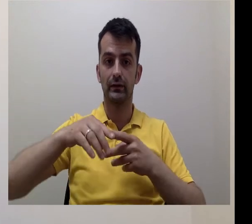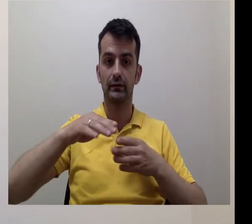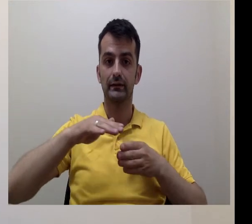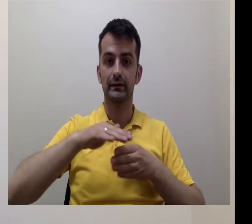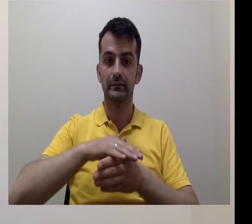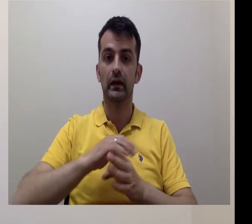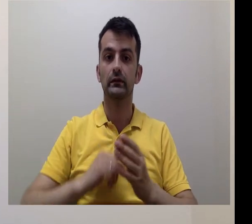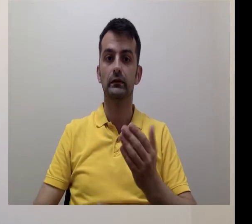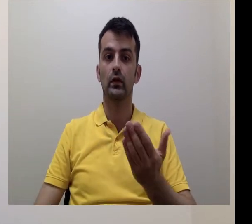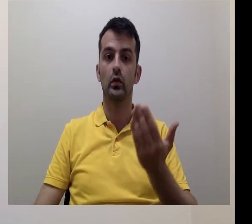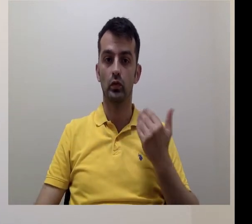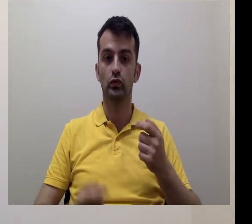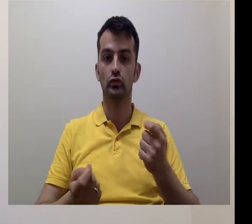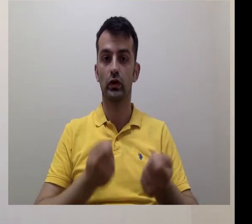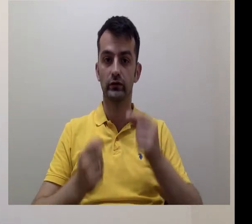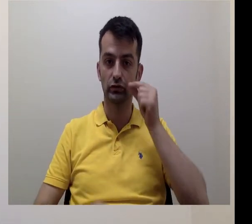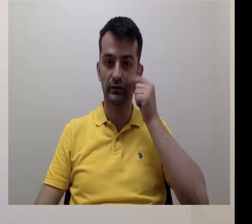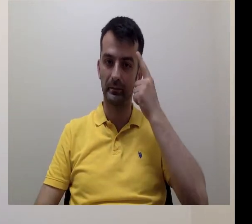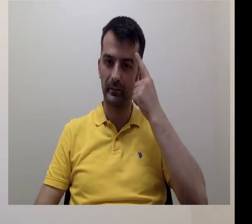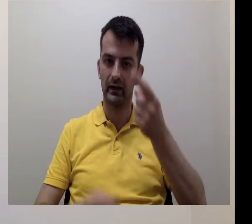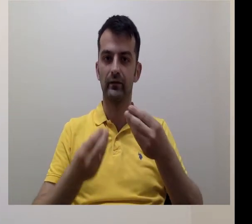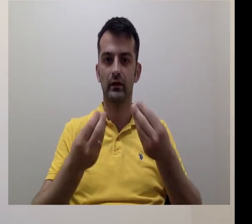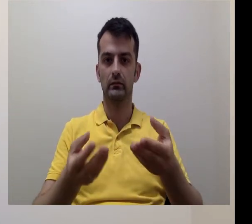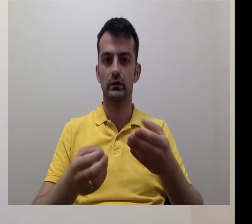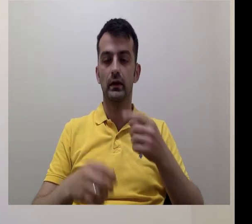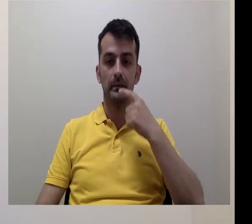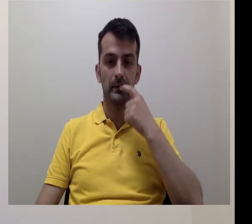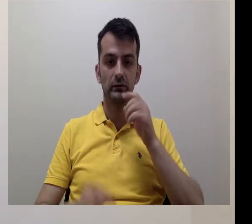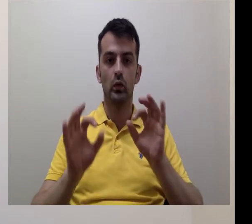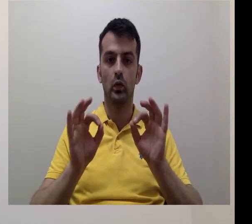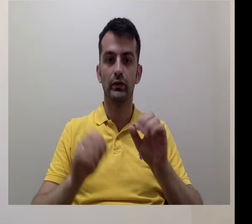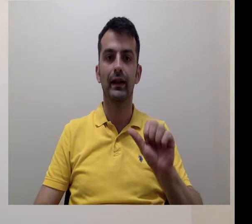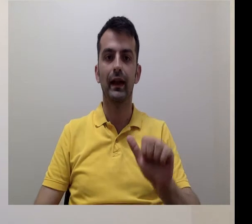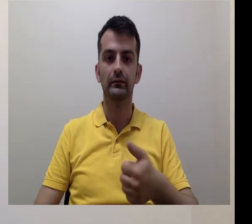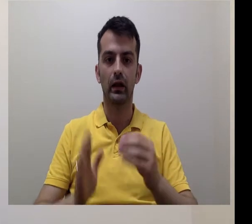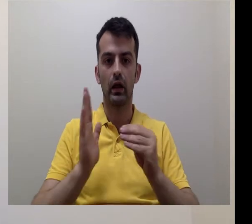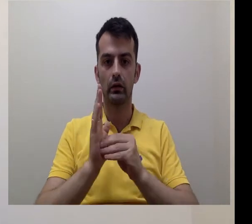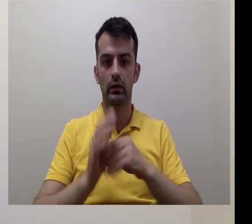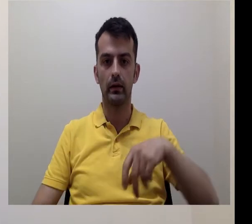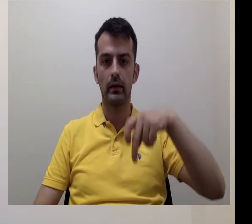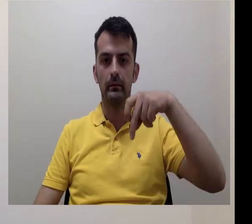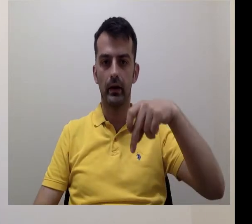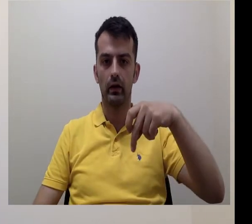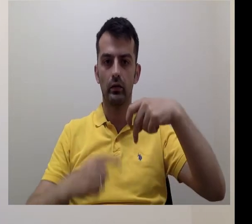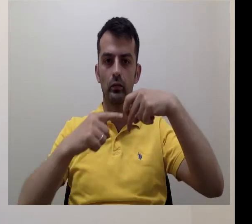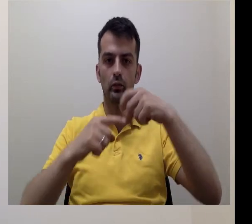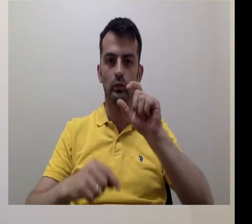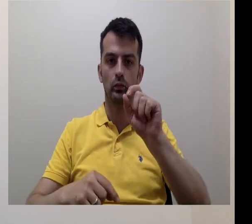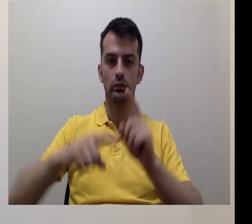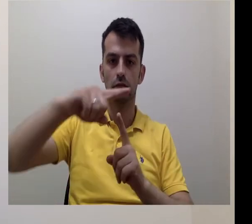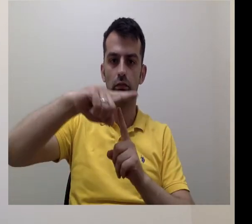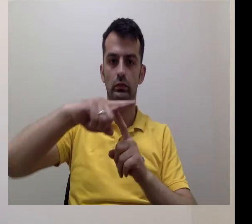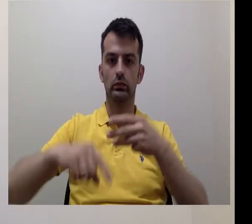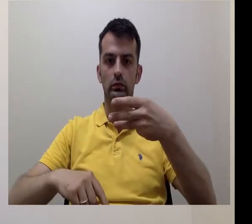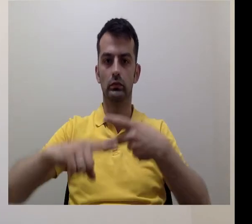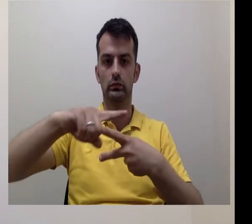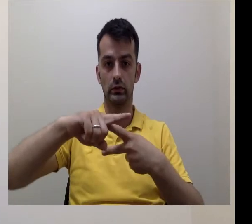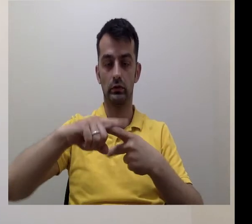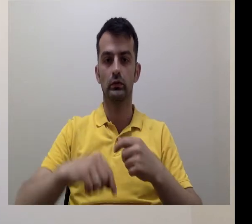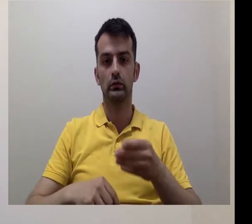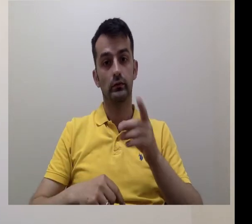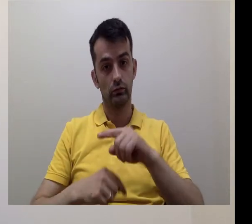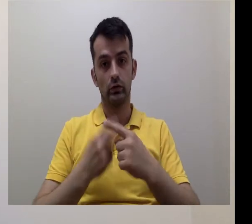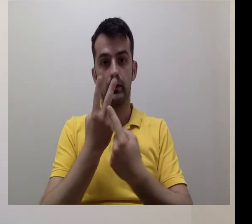kalp defibrilatörü, kalp pili, iç kulak protezi ve şarapnel parçası gibi metaller hakkında uyarmalısınız.